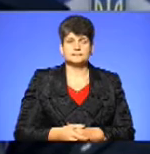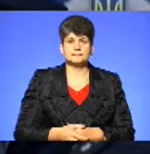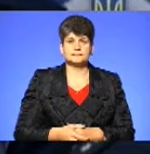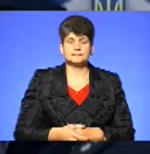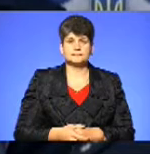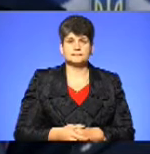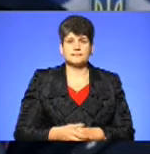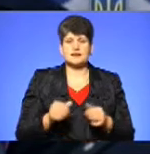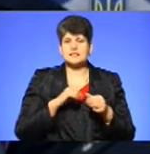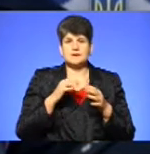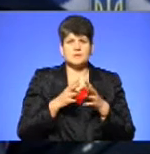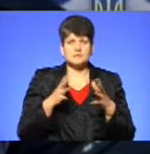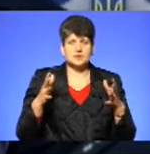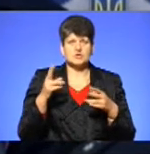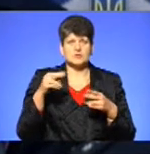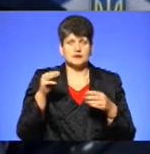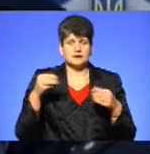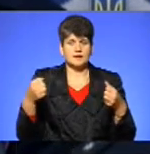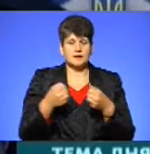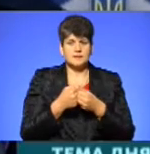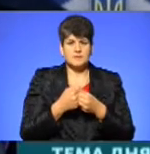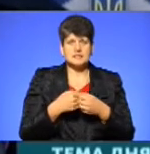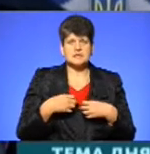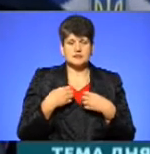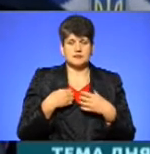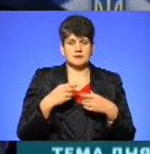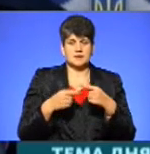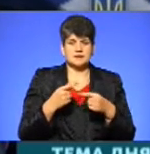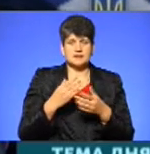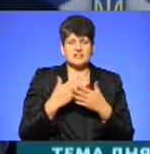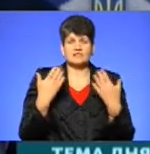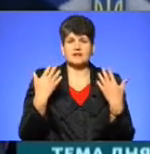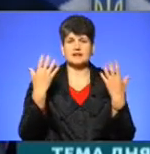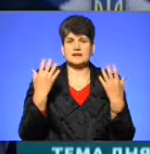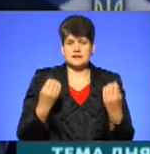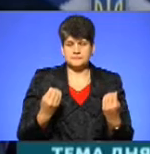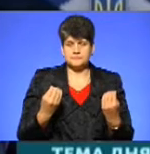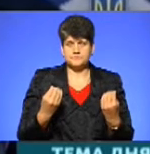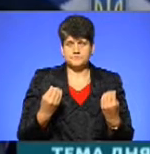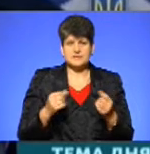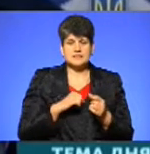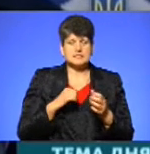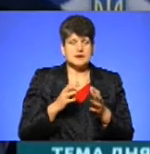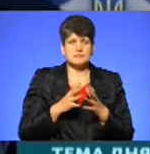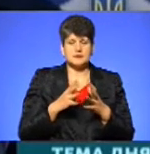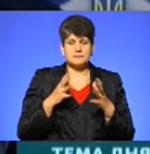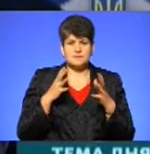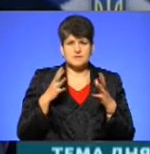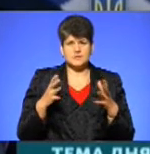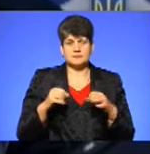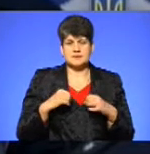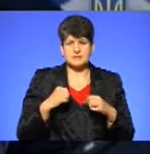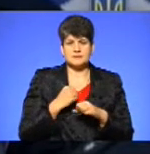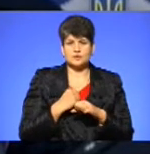Саме більше ДТП з трагічними наслідками вона припадає на вихідні дні. І саме більше відпрацювання, яке ми би стараємося